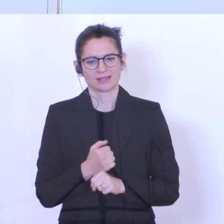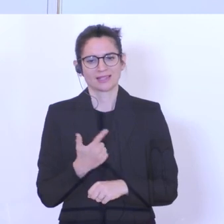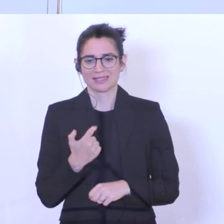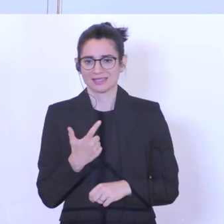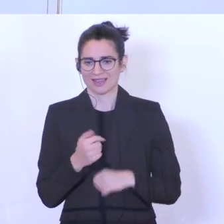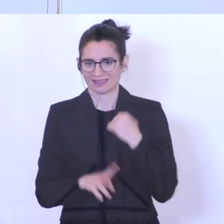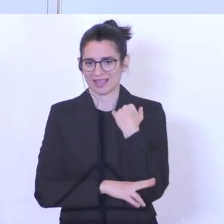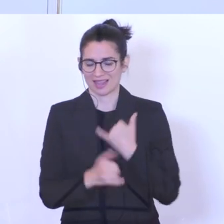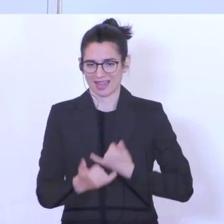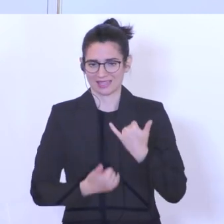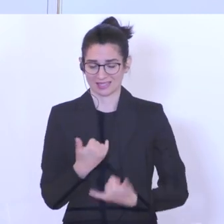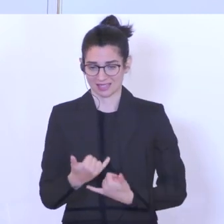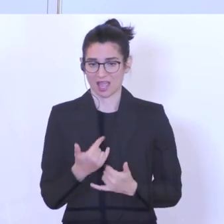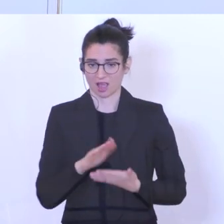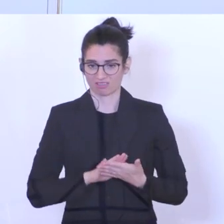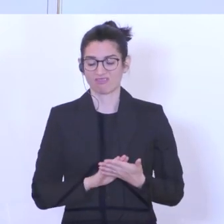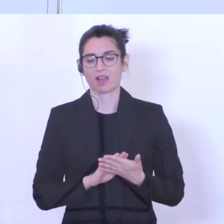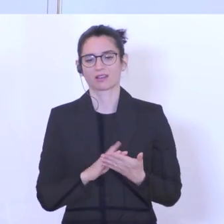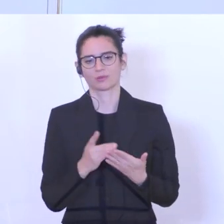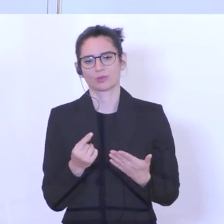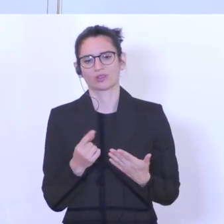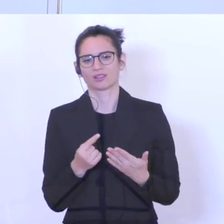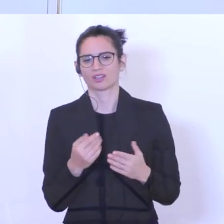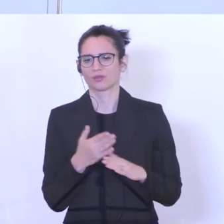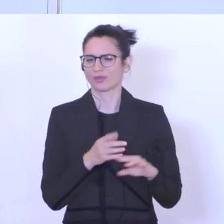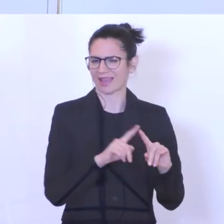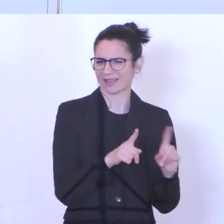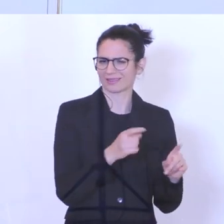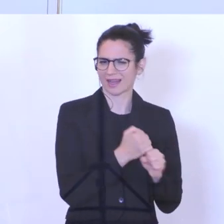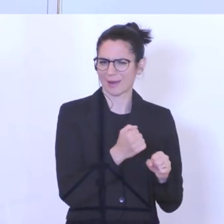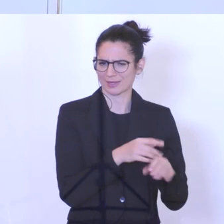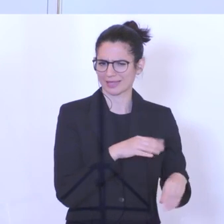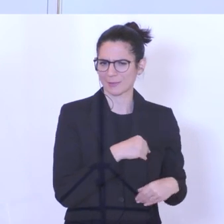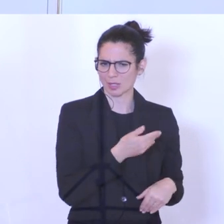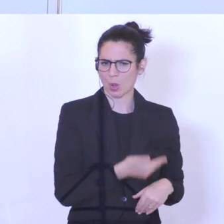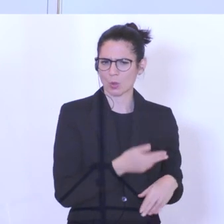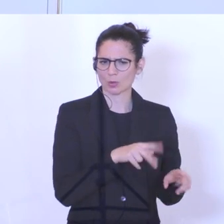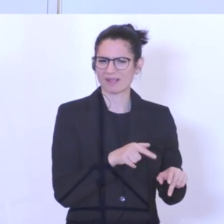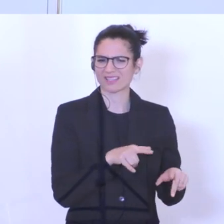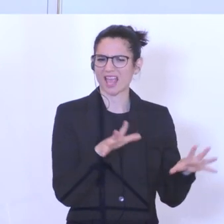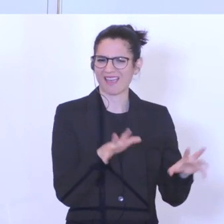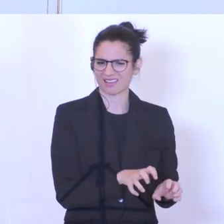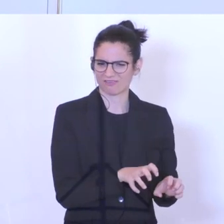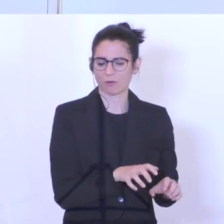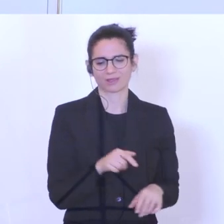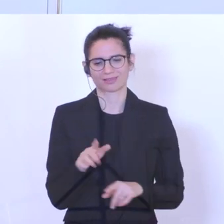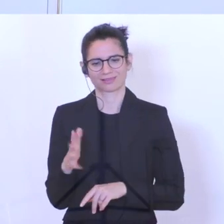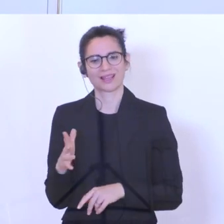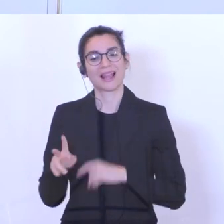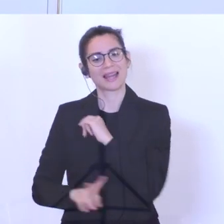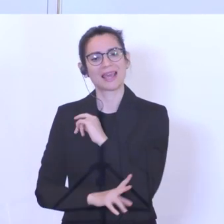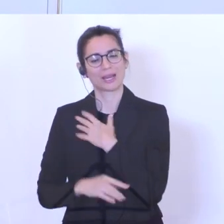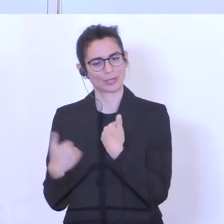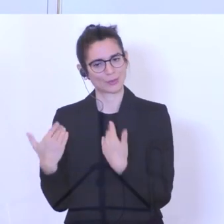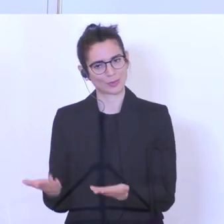zweite Lehrjahr kommt, so ist es für alle anderen Arbeitnehmer so, dass hier ja das Gehalt eingefroren ist. Für die Lehrlinge gilt das nicht.